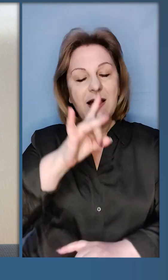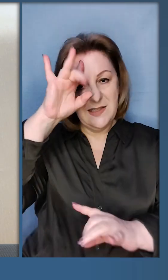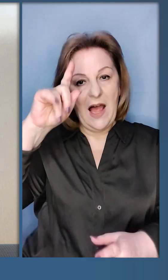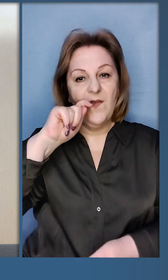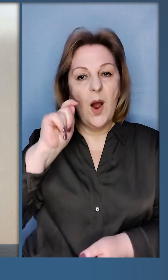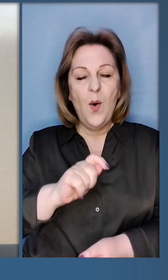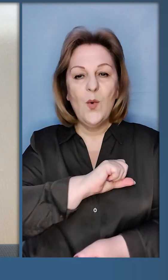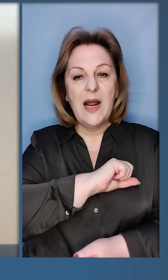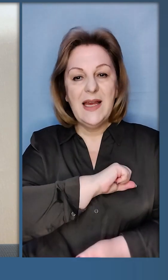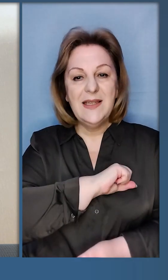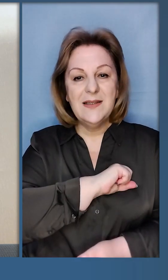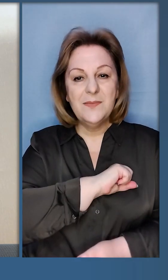сильнішою. Слава Україні!